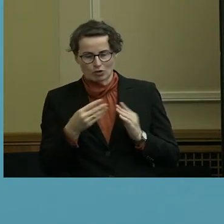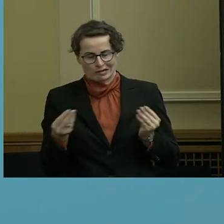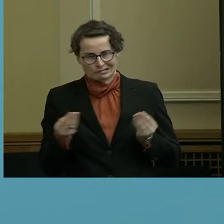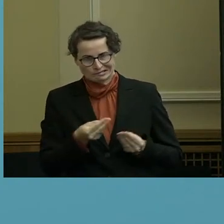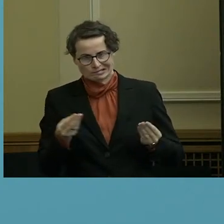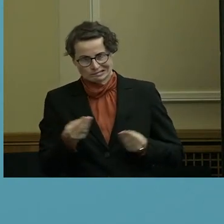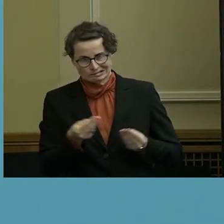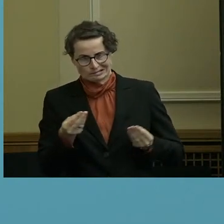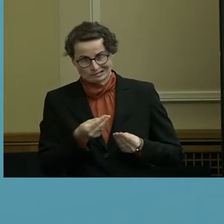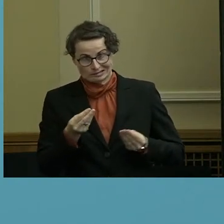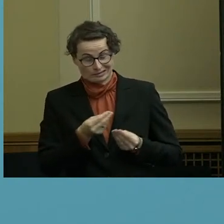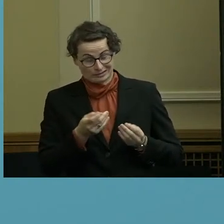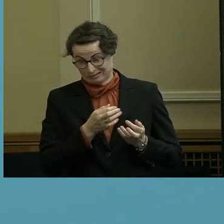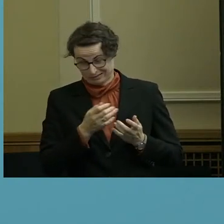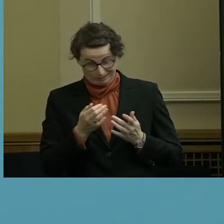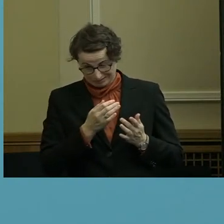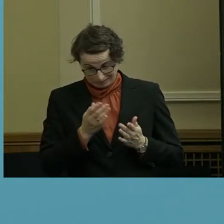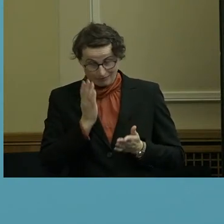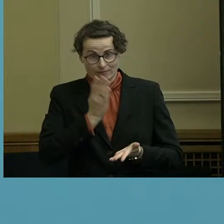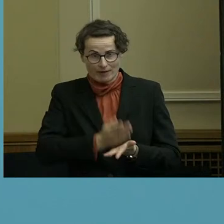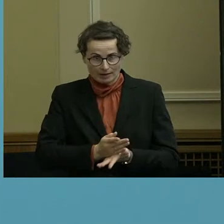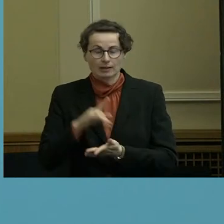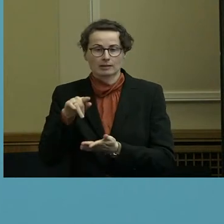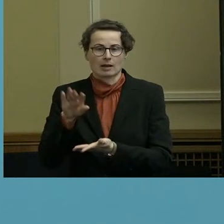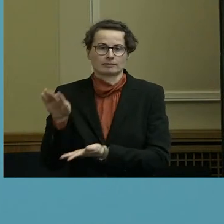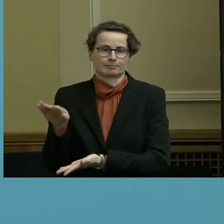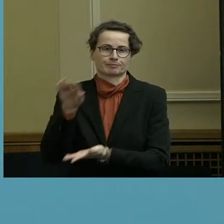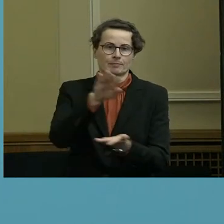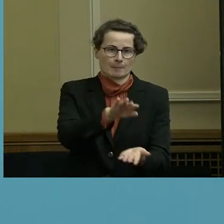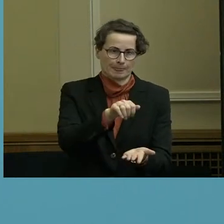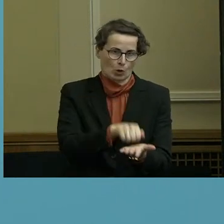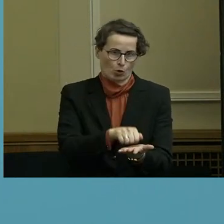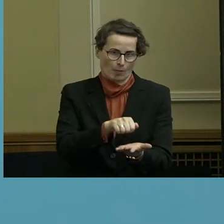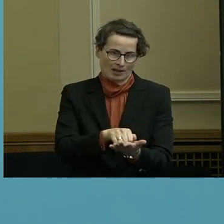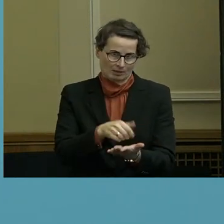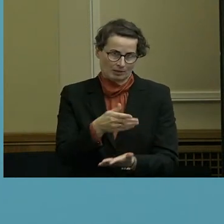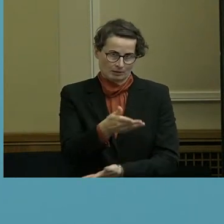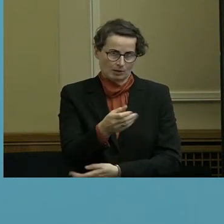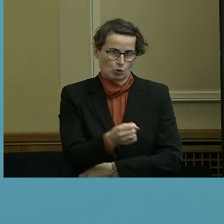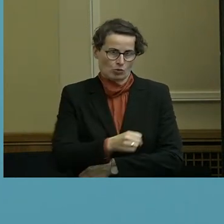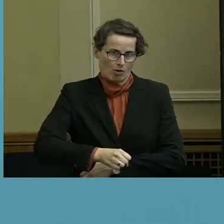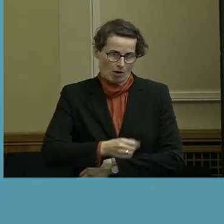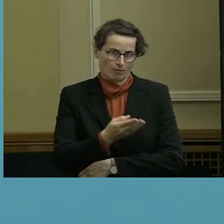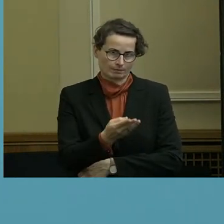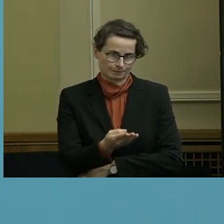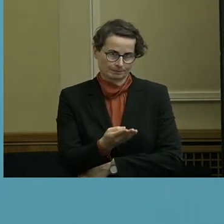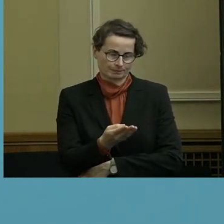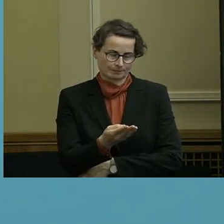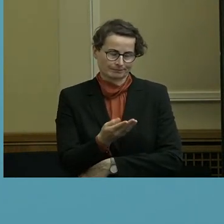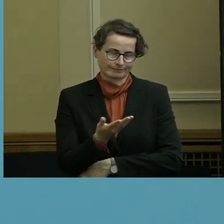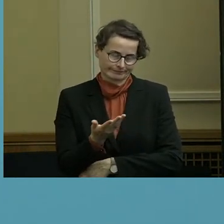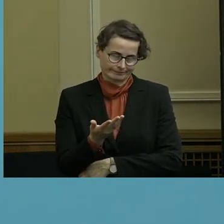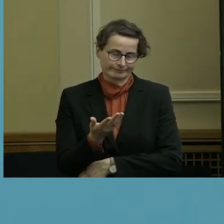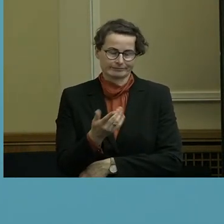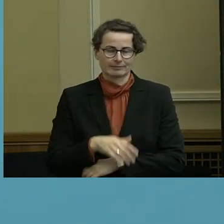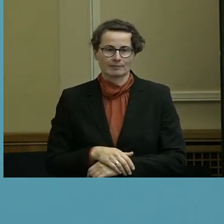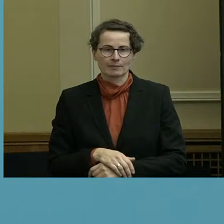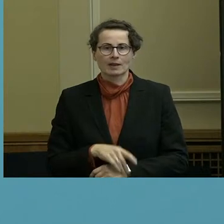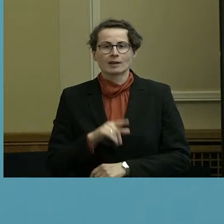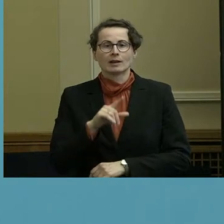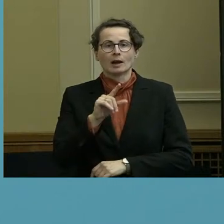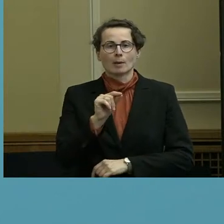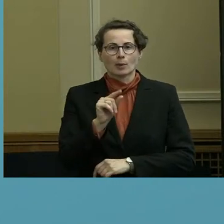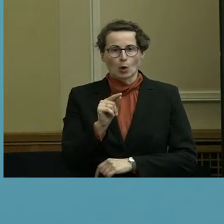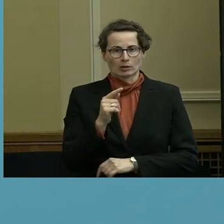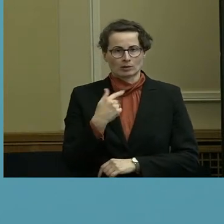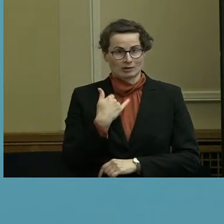notariellen Dokumentes gegeben hat. Also insofern ist es so, das trifft uns